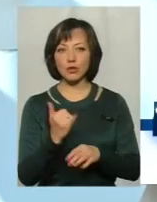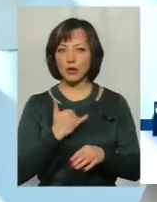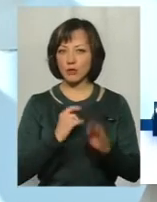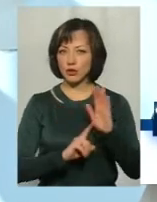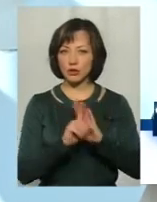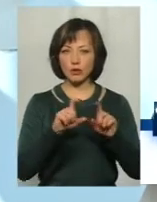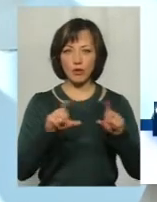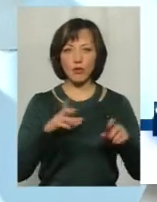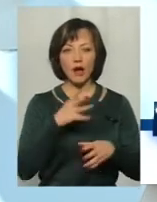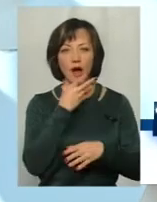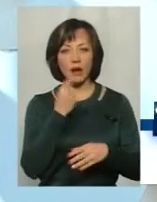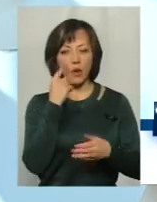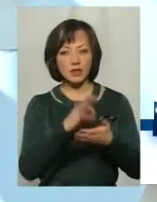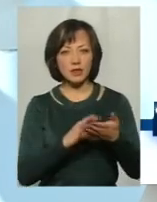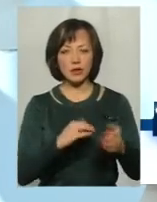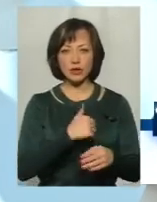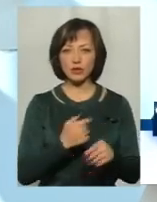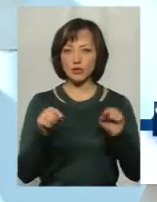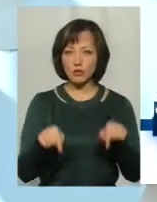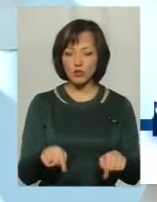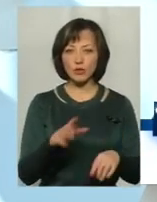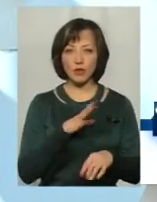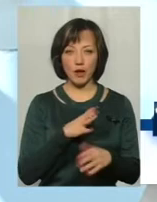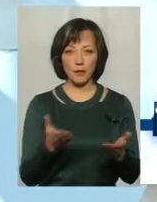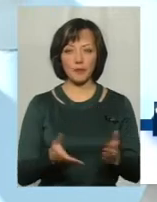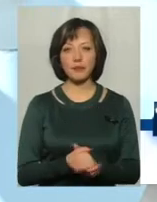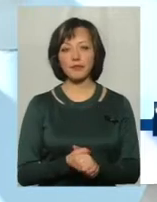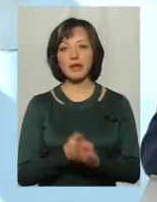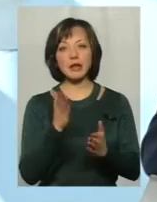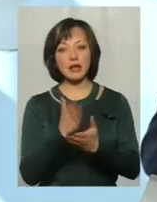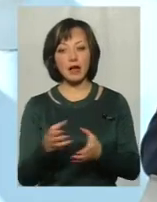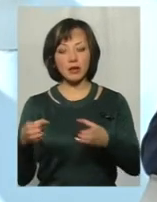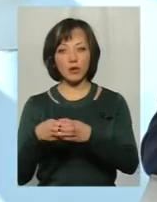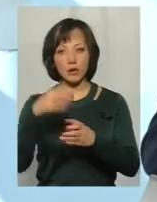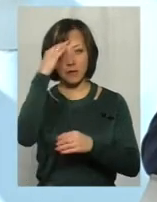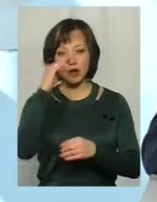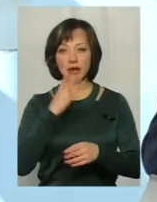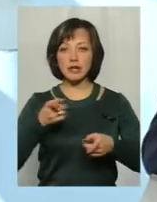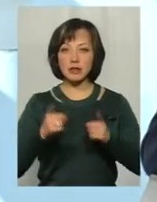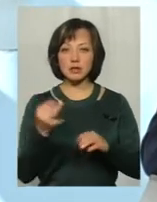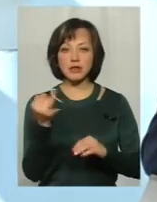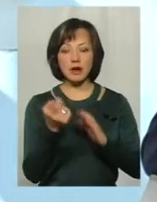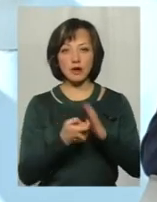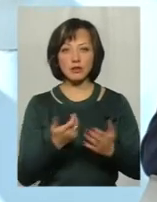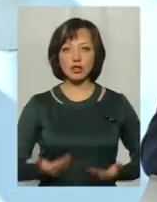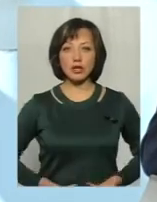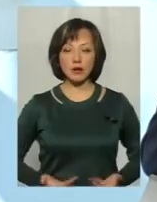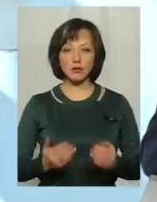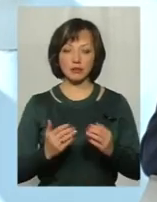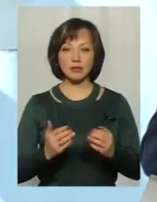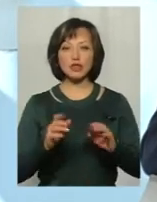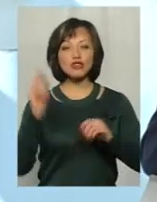в початковій школі були гарні оцінки, ми хотіли б, щоб і тут були. І є категорія батьків, яка дійсно цікавиться шкільним життям.